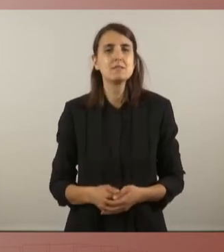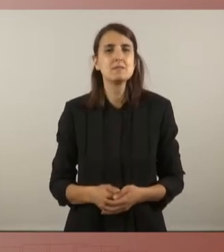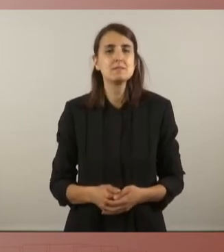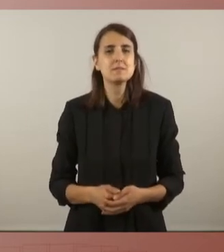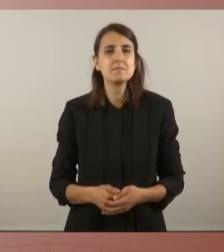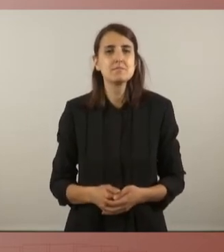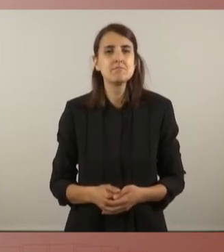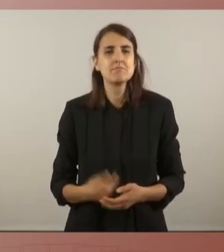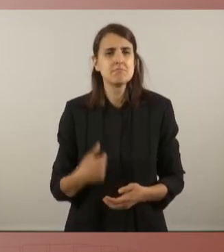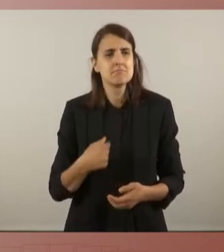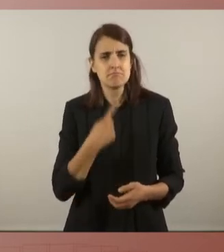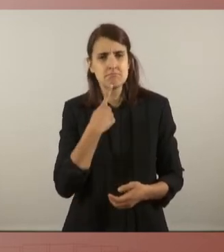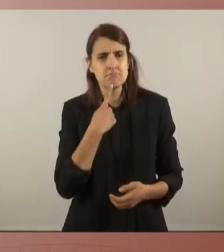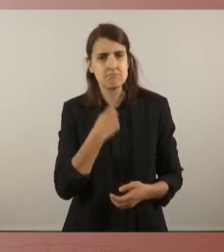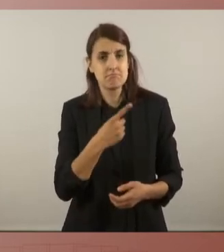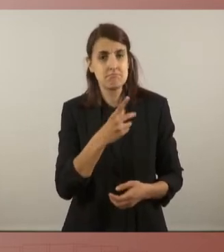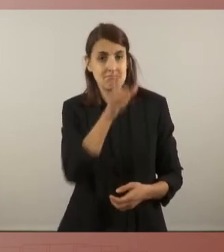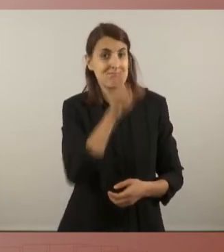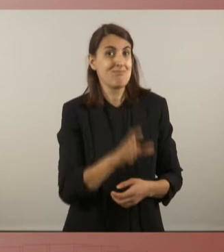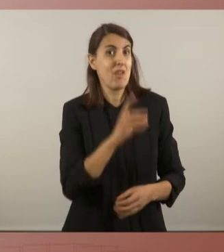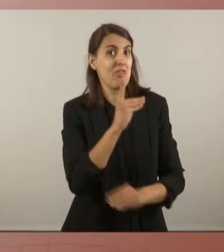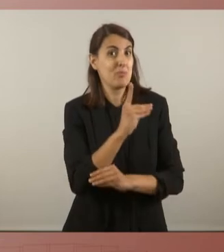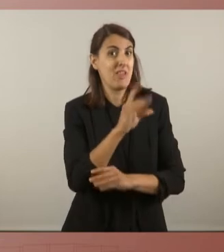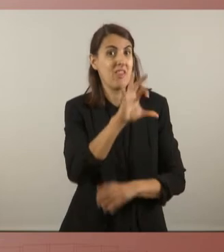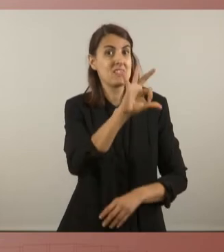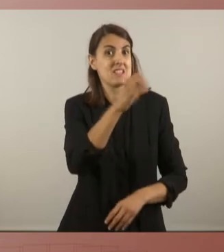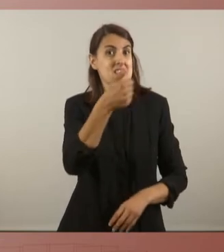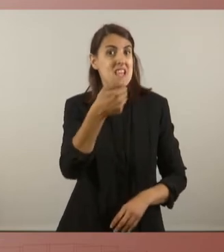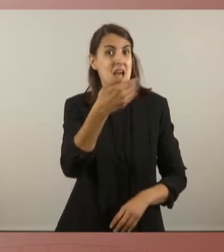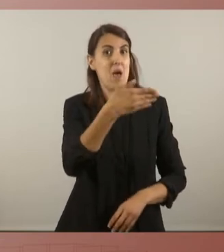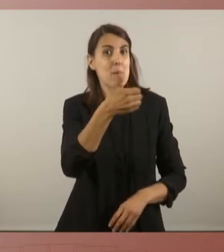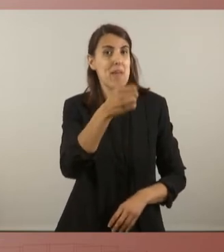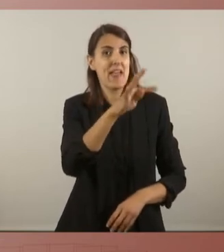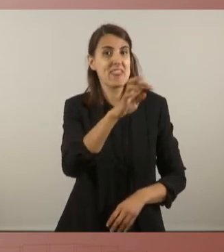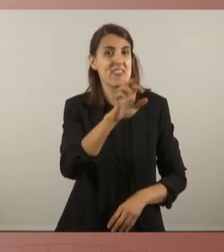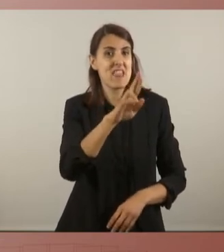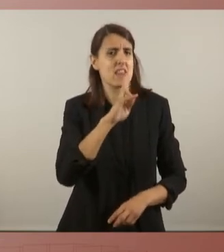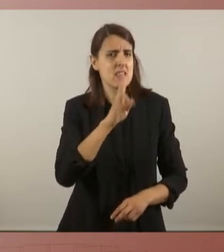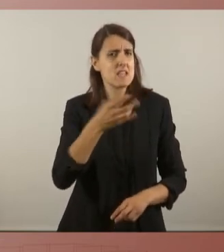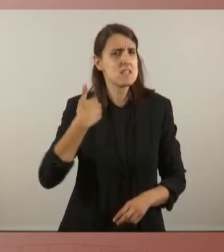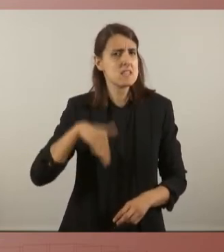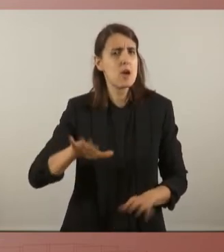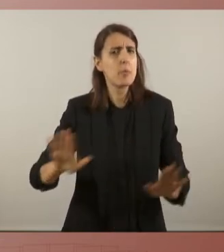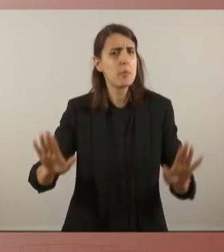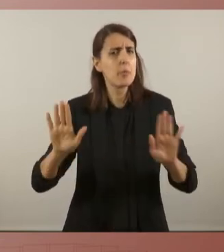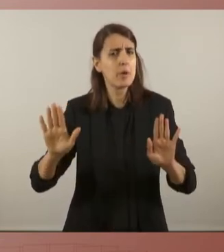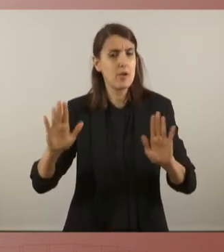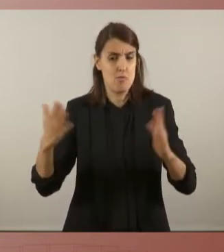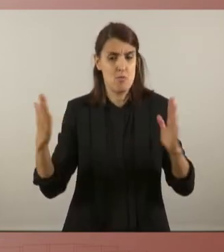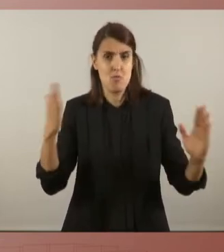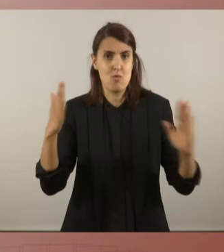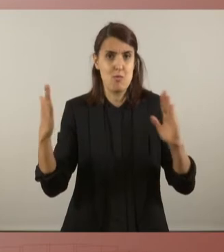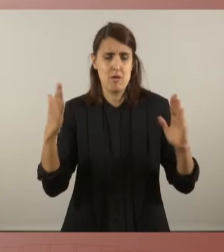Ja ho ha dit la diputada Dolors Sabater, però crec que en un moment com aquest és necessari